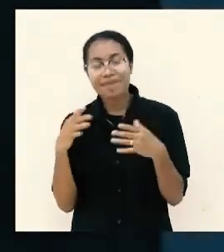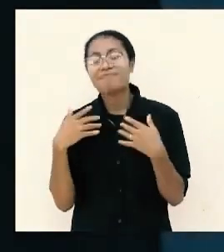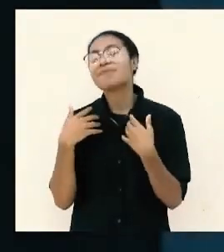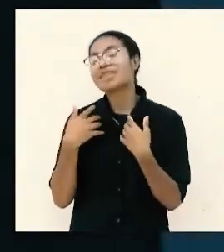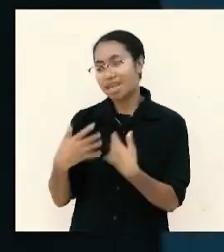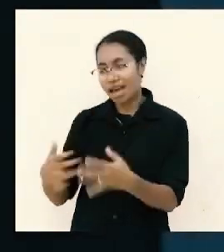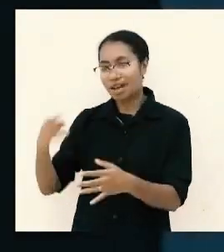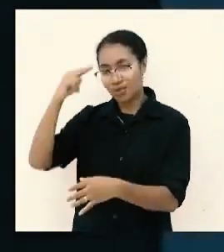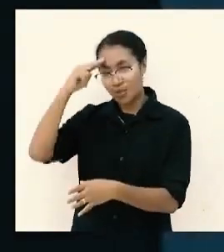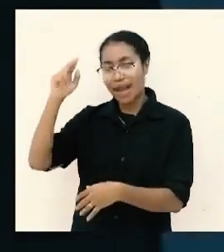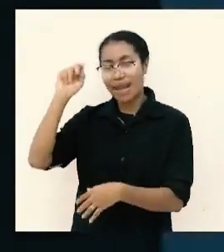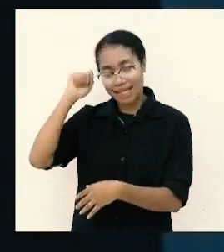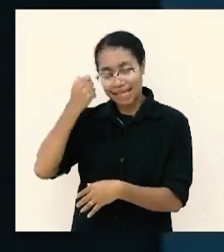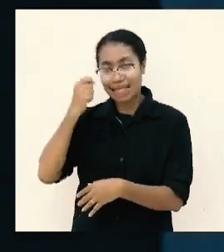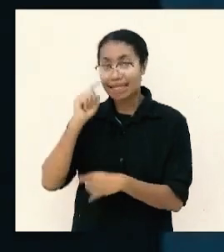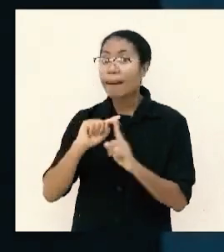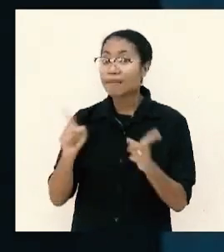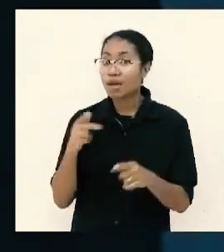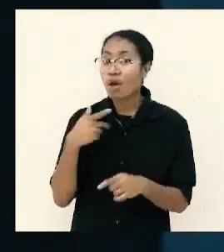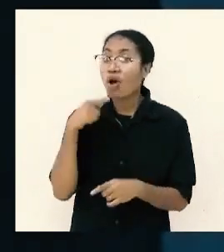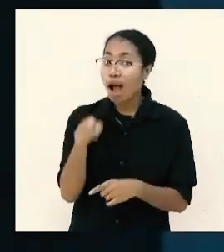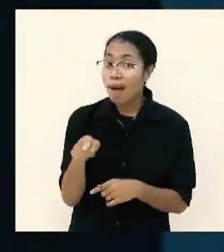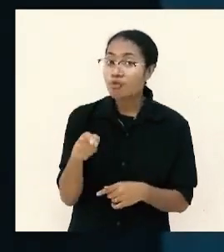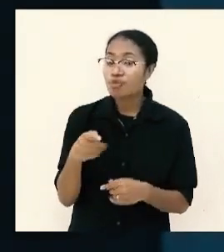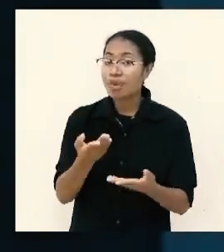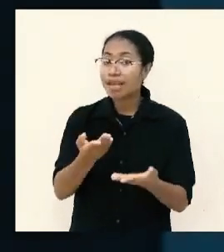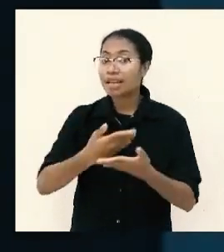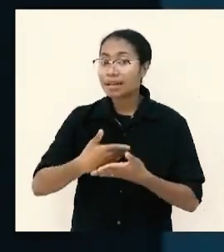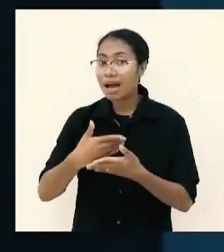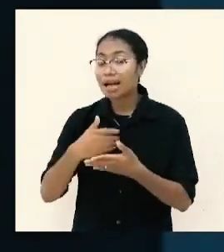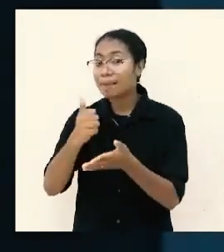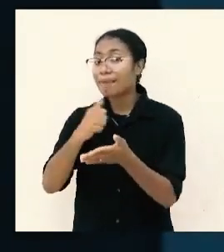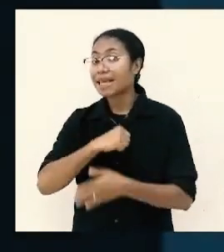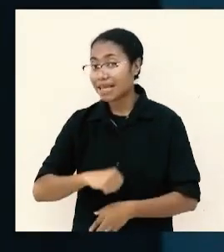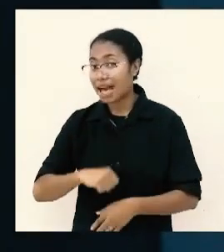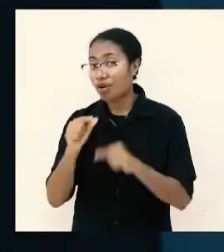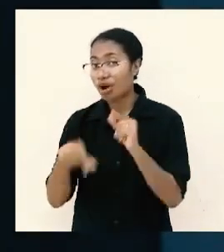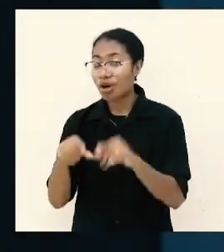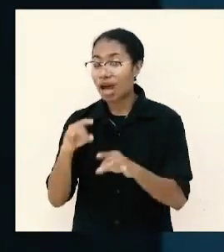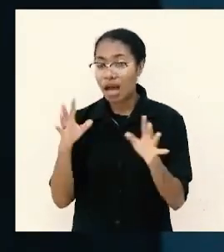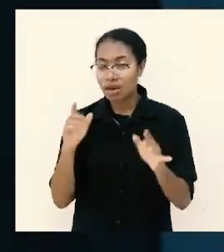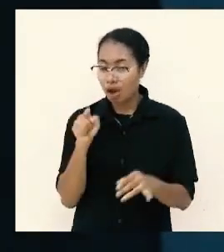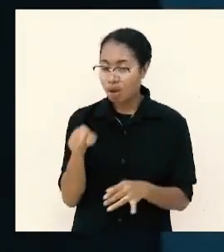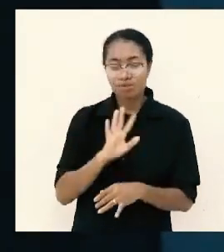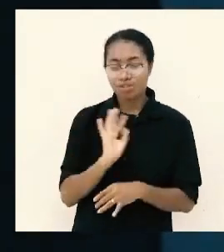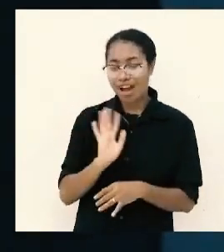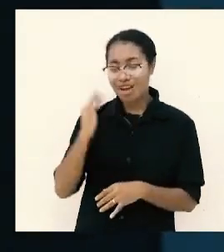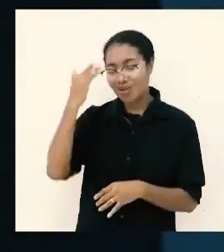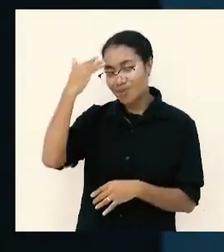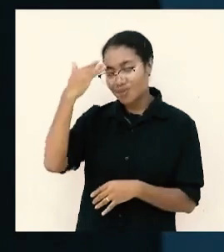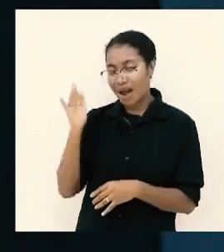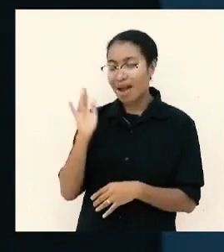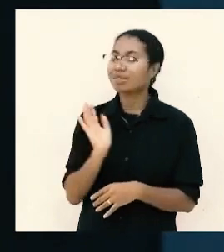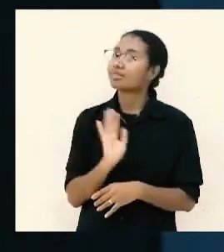yang ingat tapi kalau kamu pernah menerima kebaikan dengan orang lain jangan sekali-kali